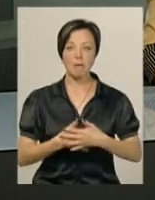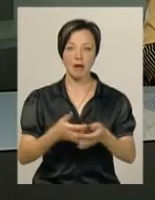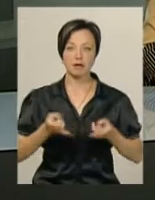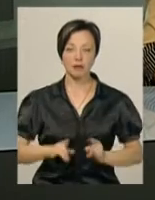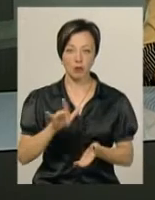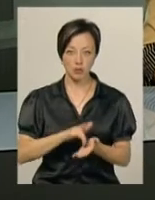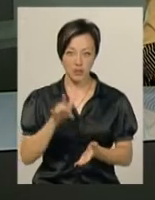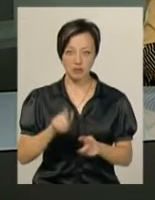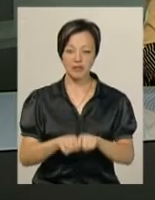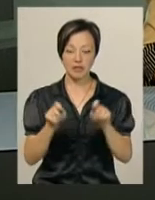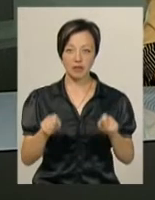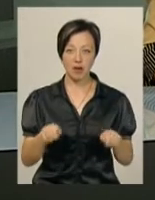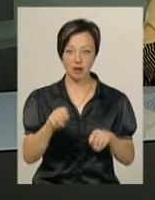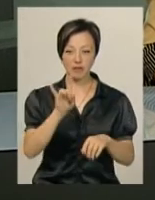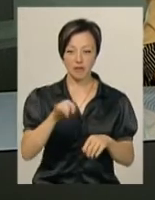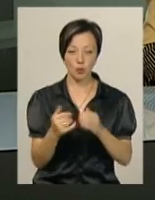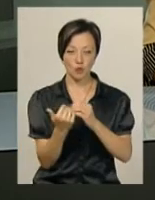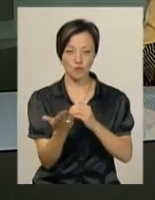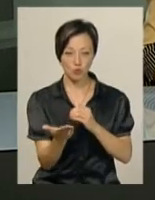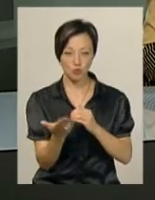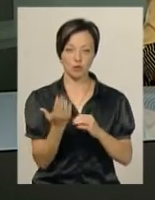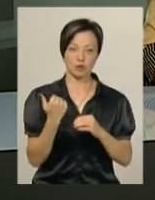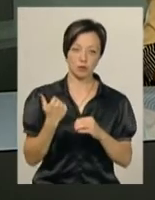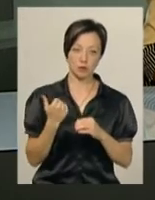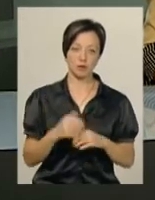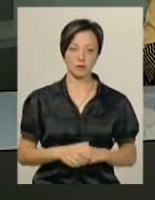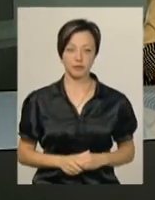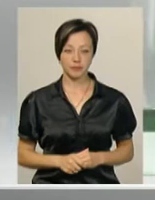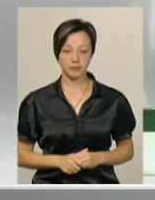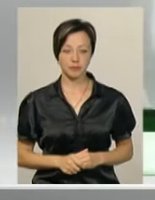центру. Відкриває це вікно із внутрішнього боку і ззовні.